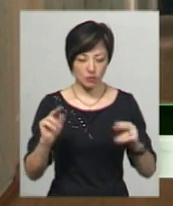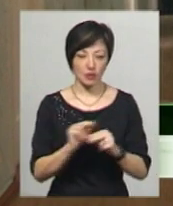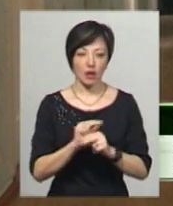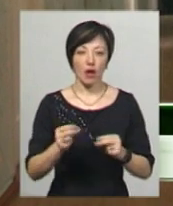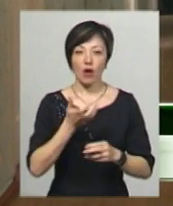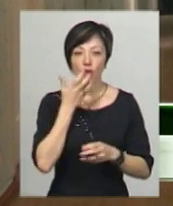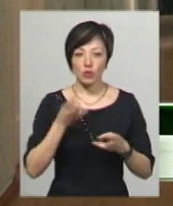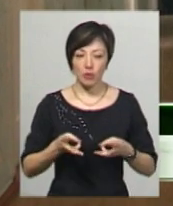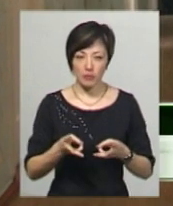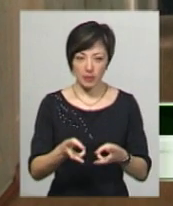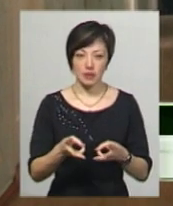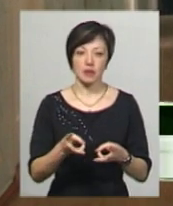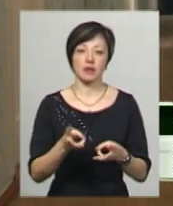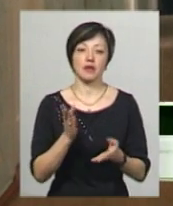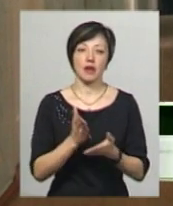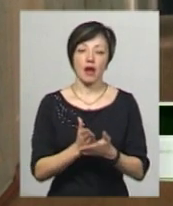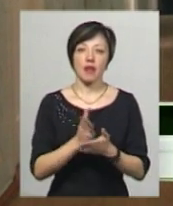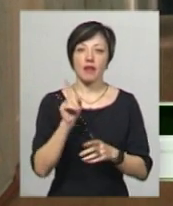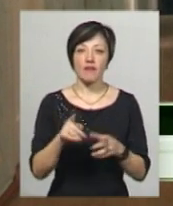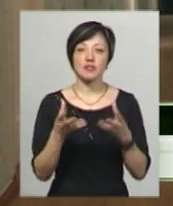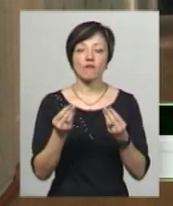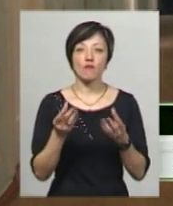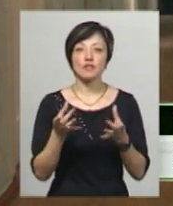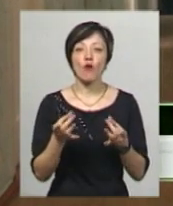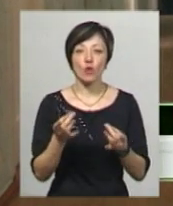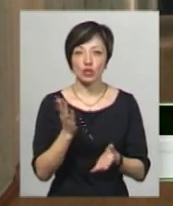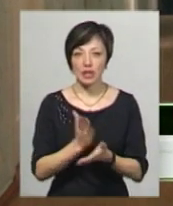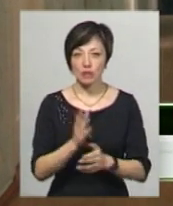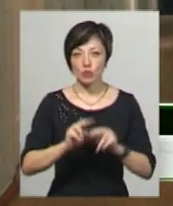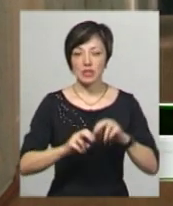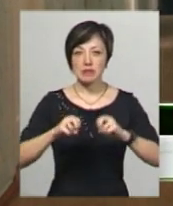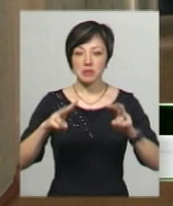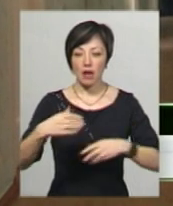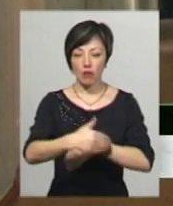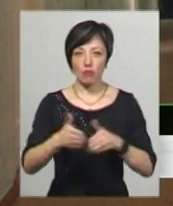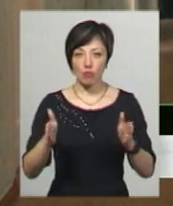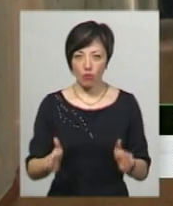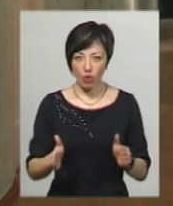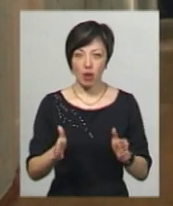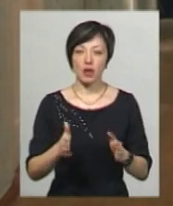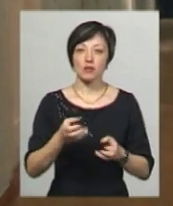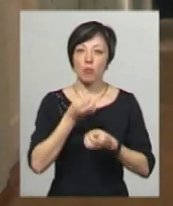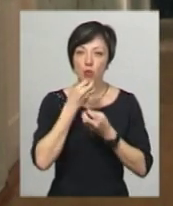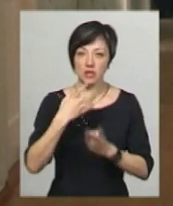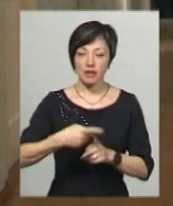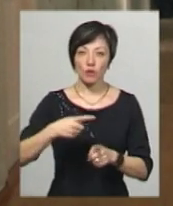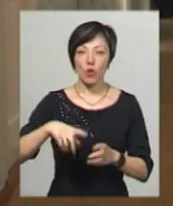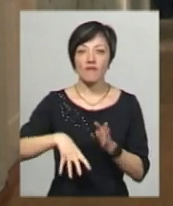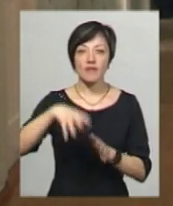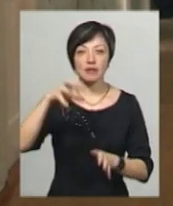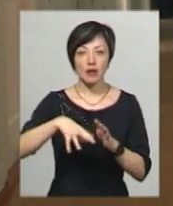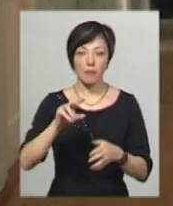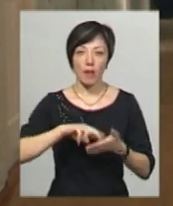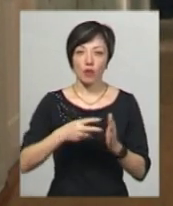Дах перекрито, опалення, навіть зволоження є. Збудовано спеціальний бокс, асептичний з позитивною вентиляцією, де ми плануємо